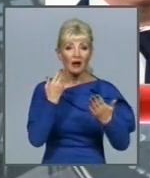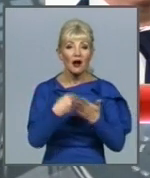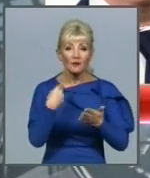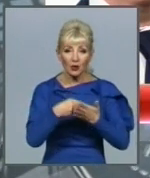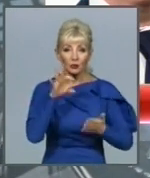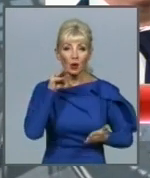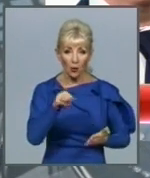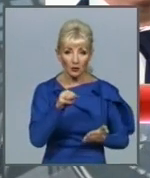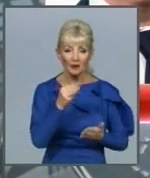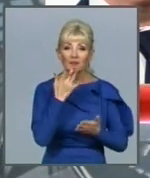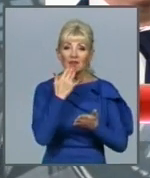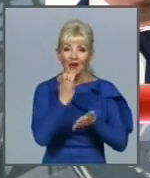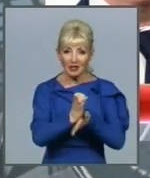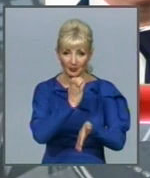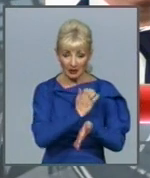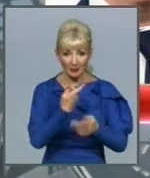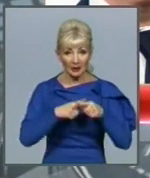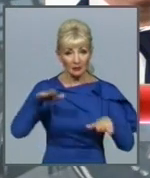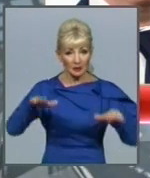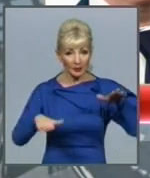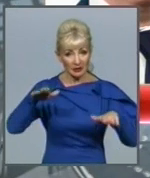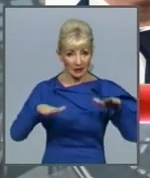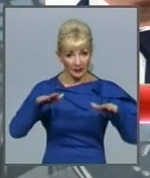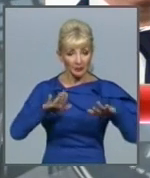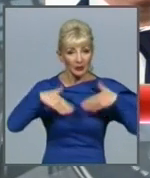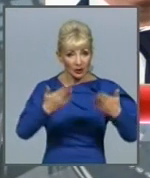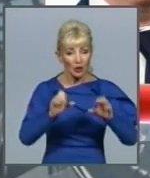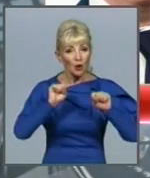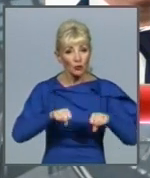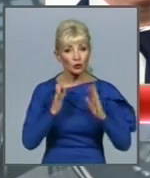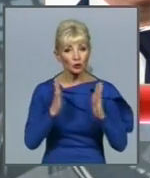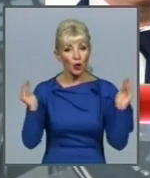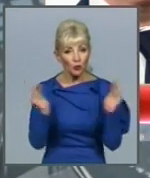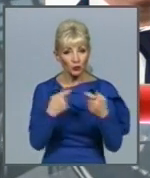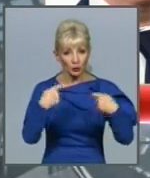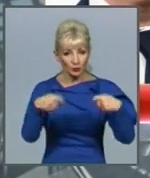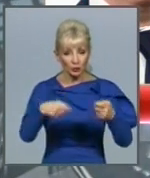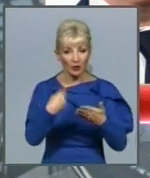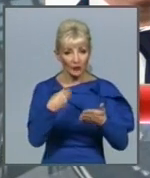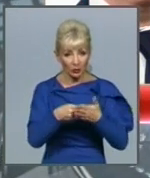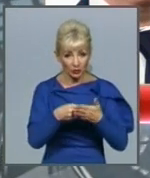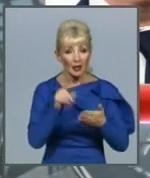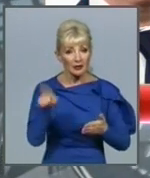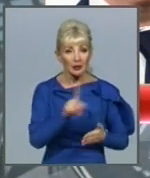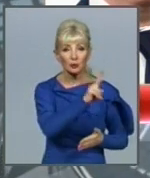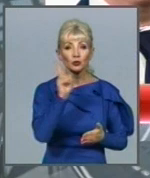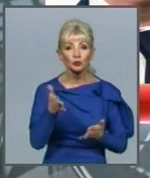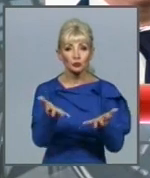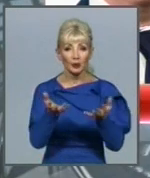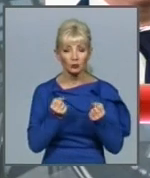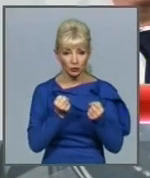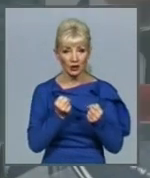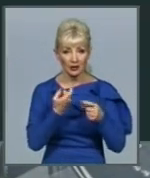Тому збалансувати надлишок пропозиції може тільки зменшення продажу валюти тими, хто буде отримувати відшкодування ПДВ.